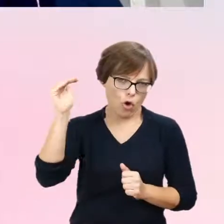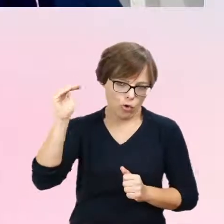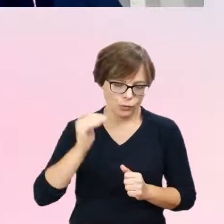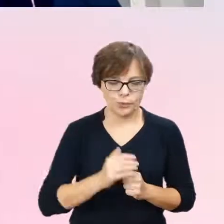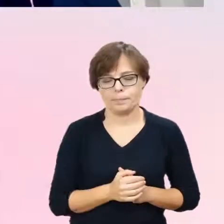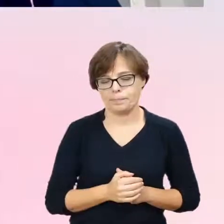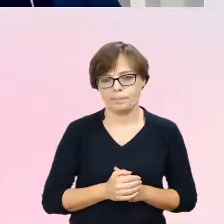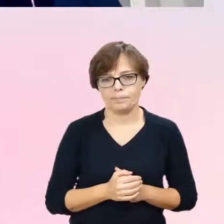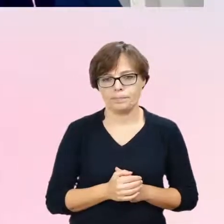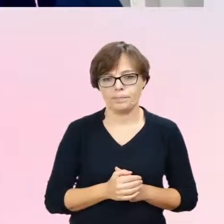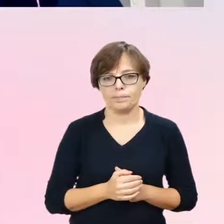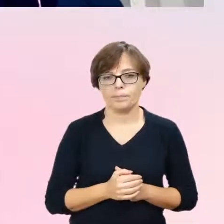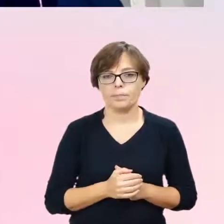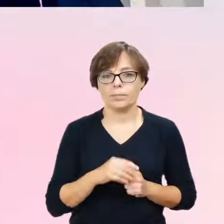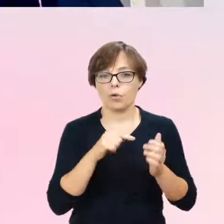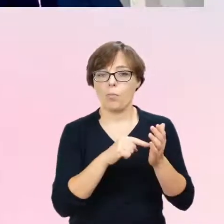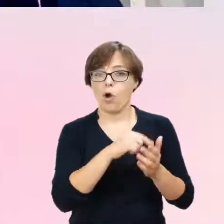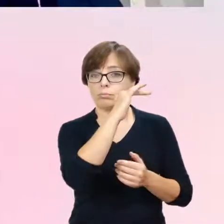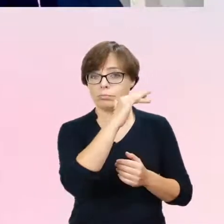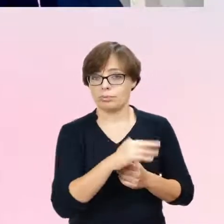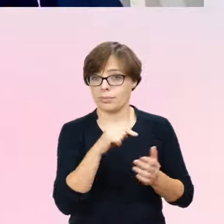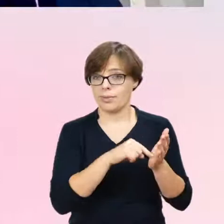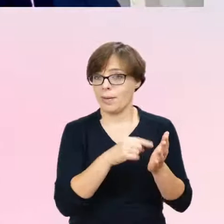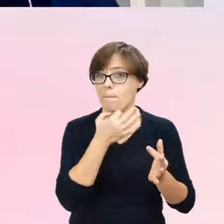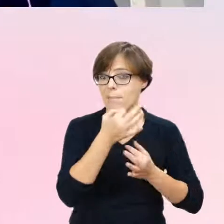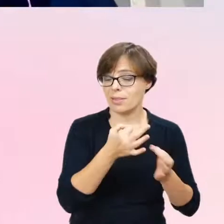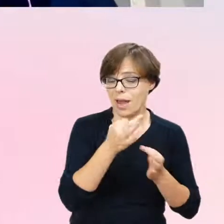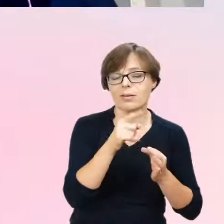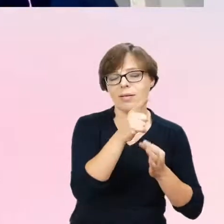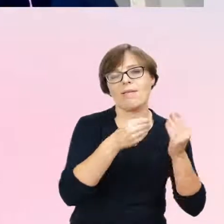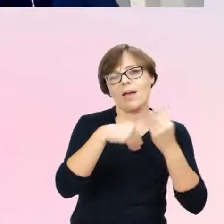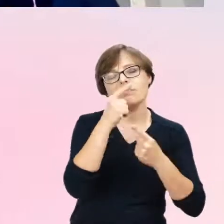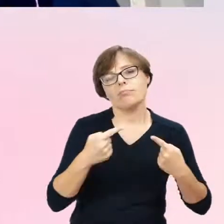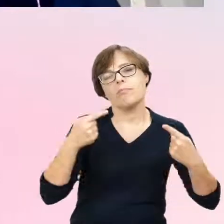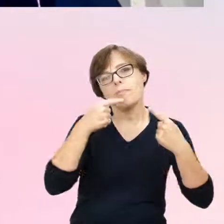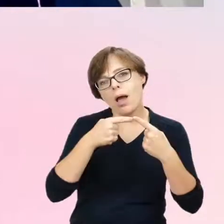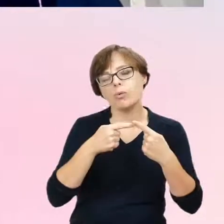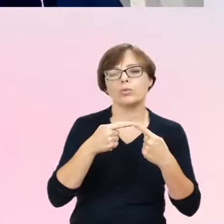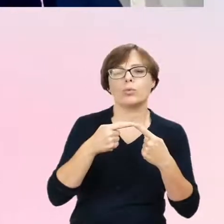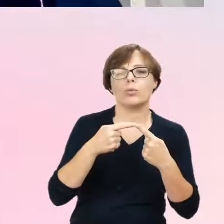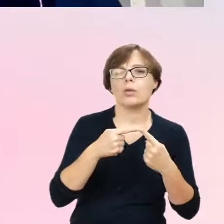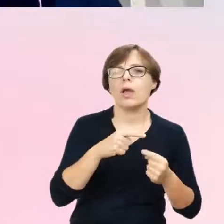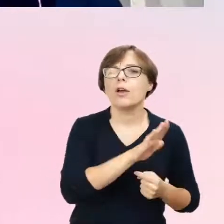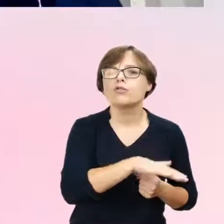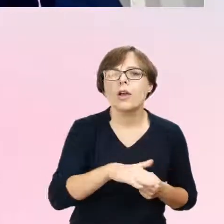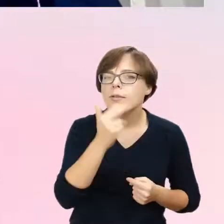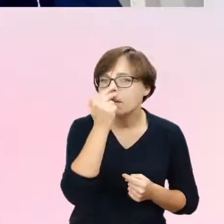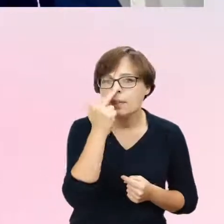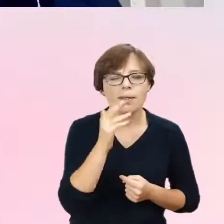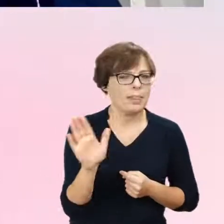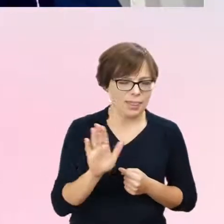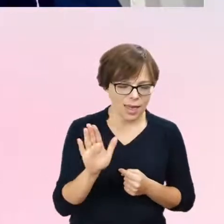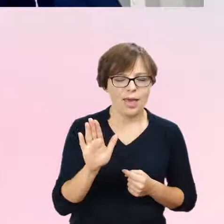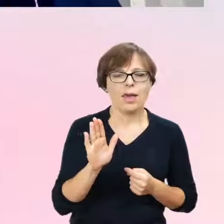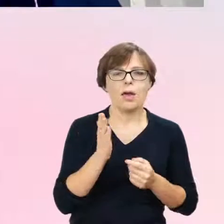bo te pytania już bardziej odnoszą się nie do małych dzieci, no ale